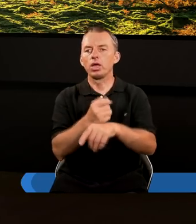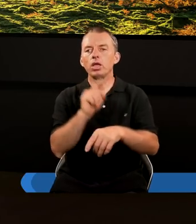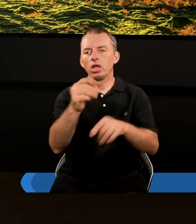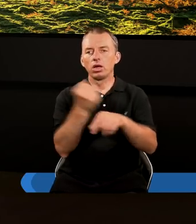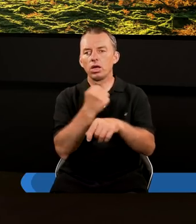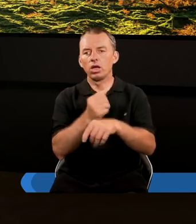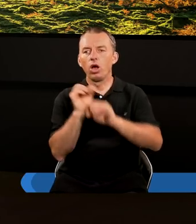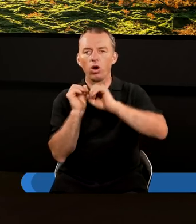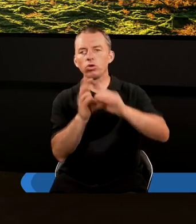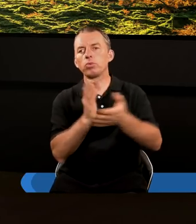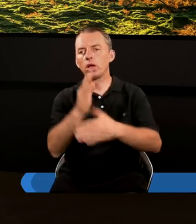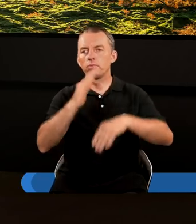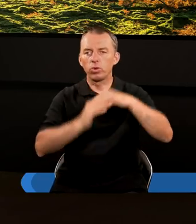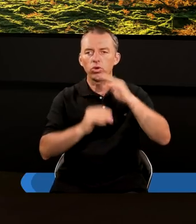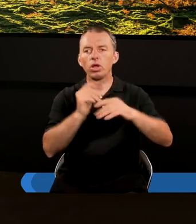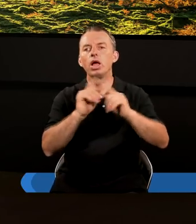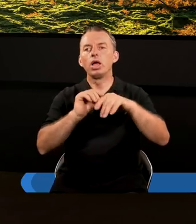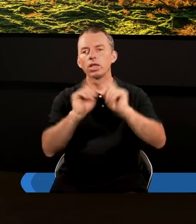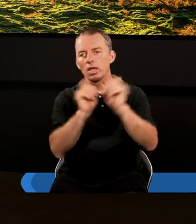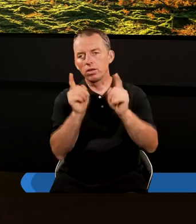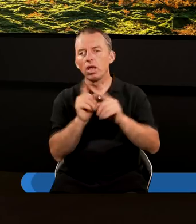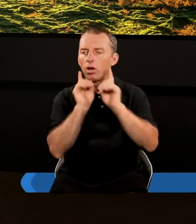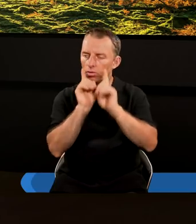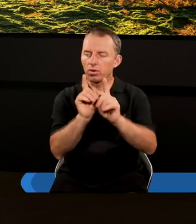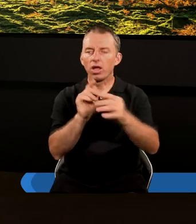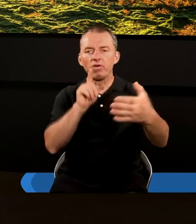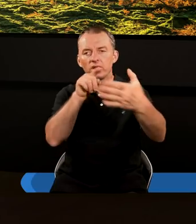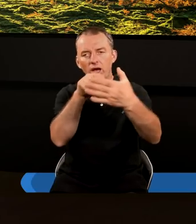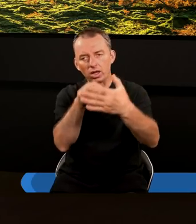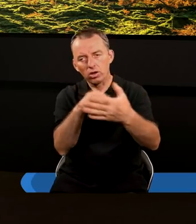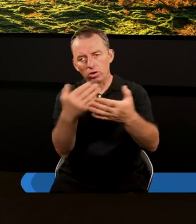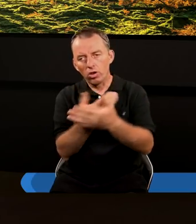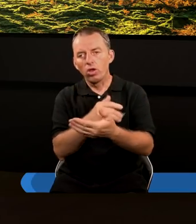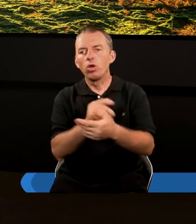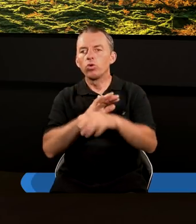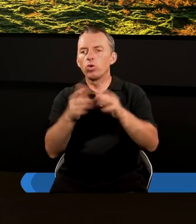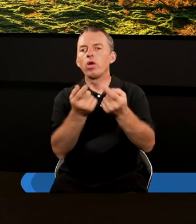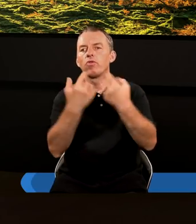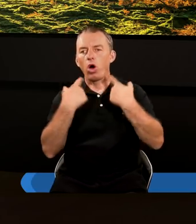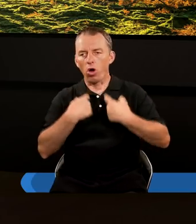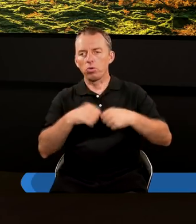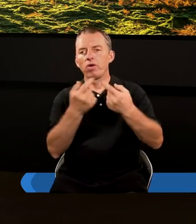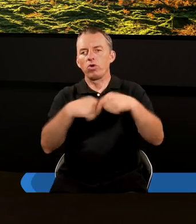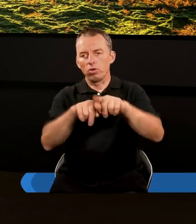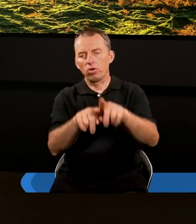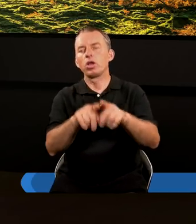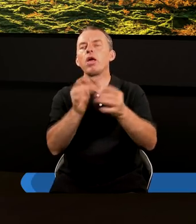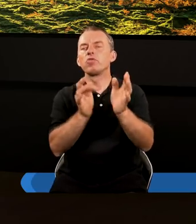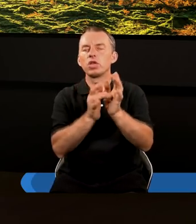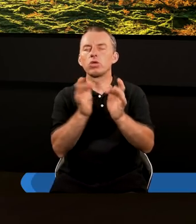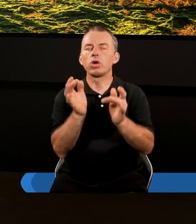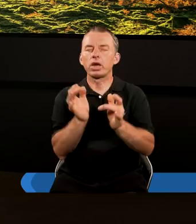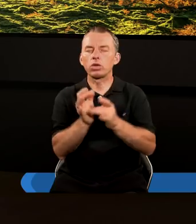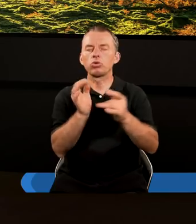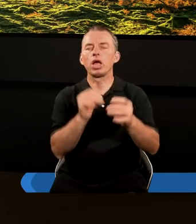Kamień odrzucony przez budowniczych. Symbol kamienia ewidentnie wskazuje w Nowym Testamencie, wypełnił się w osobie i wypełnia się w osobie Jezusa